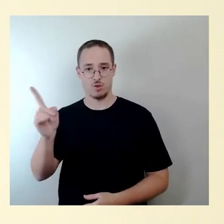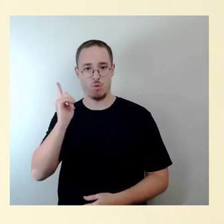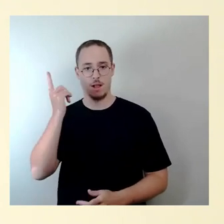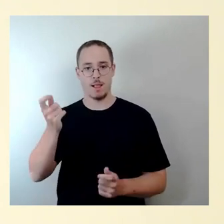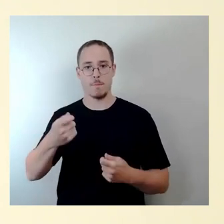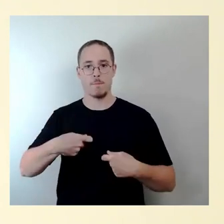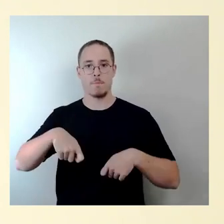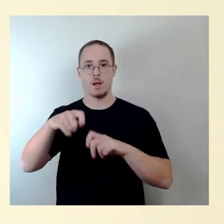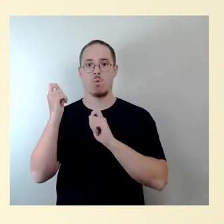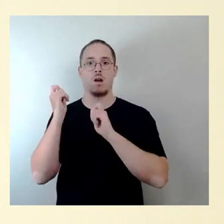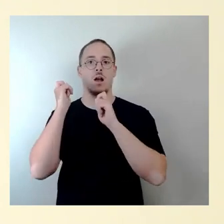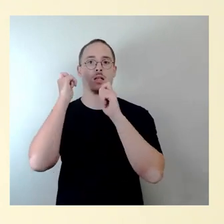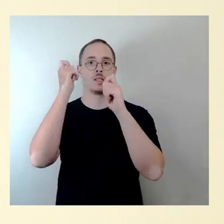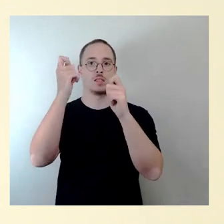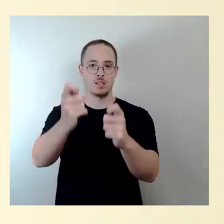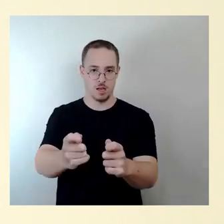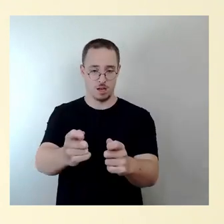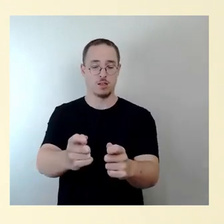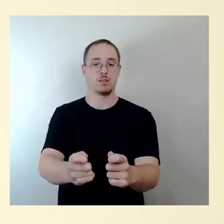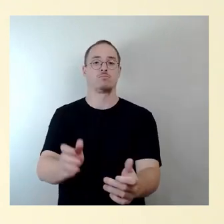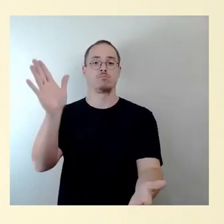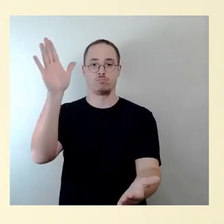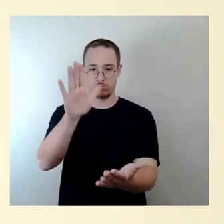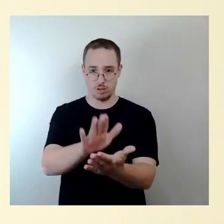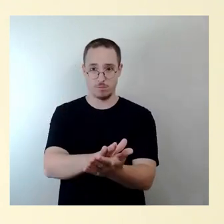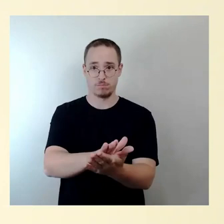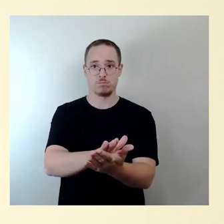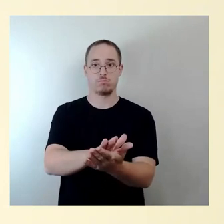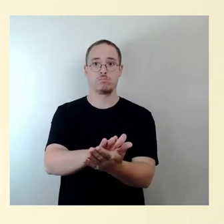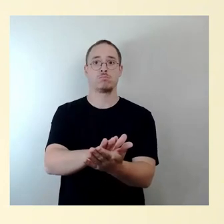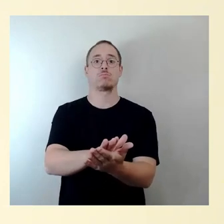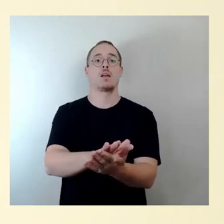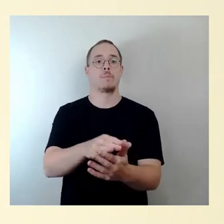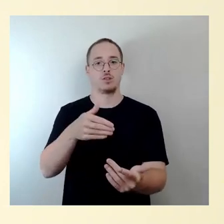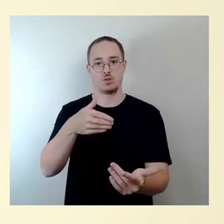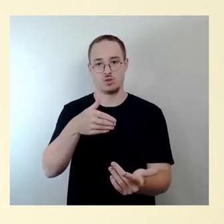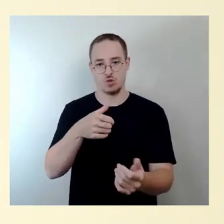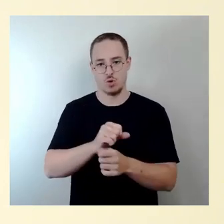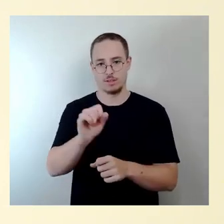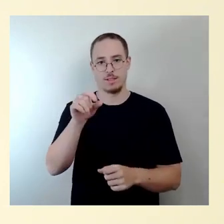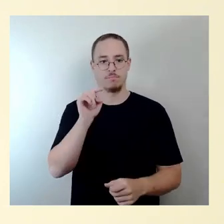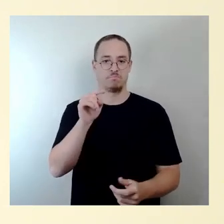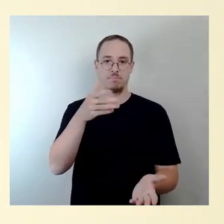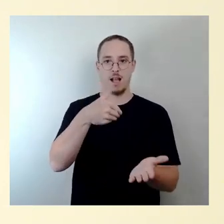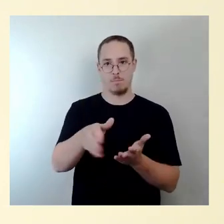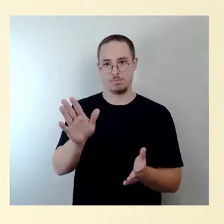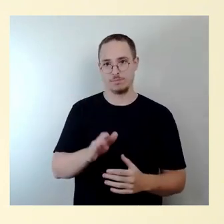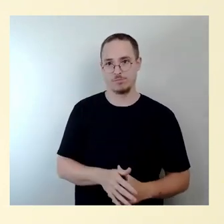Baugenehmigung realisiert. Der Bauantrag wurde abgewiesen, der Rest ist bekannt. Landesdirektion,